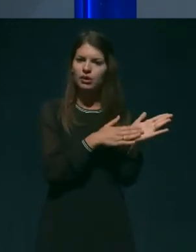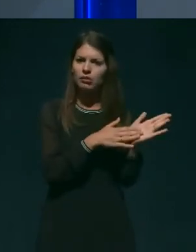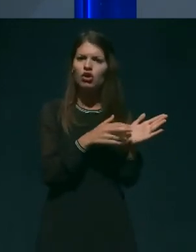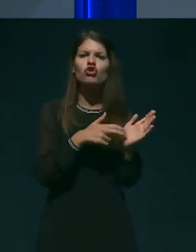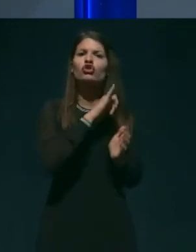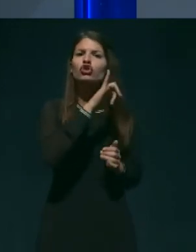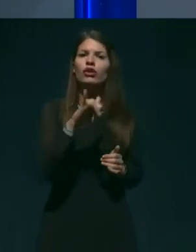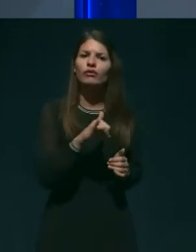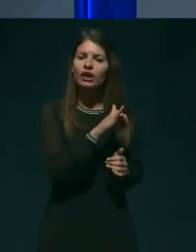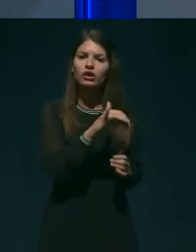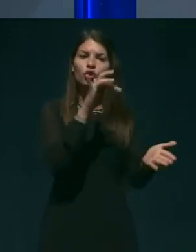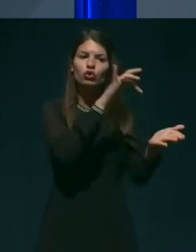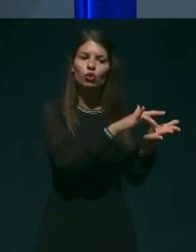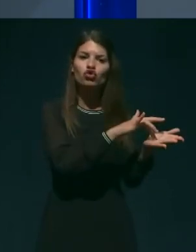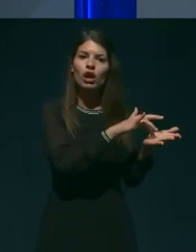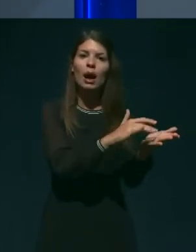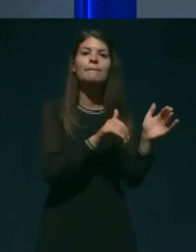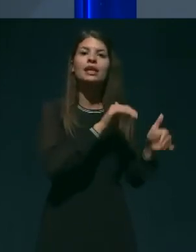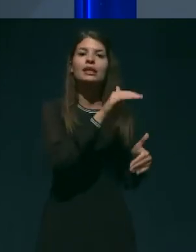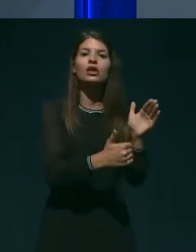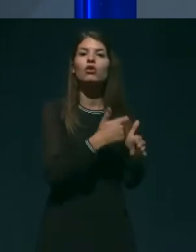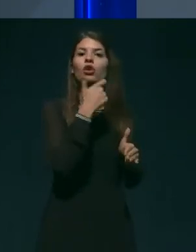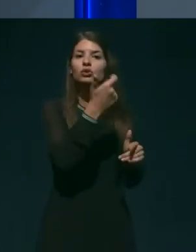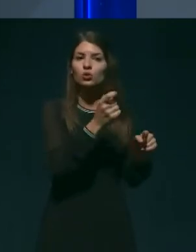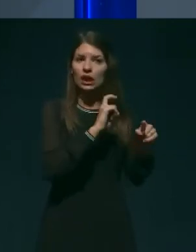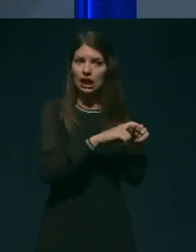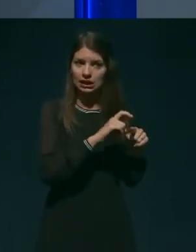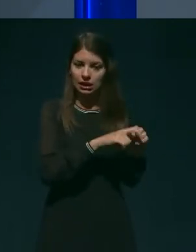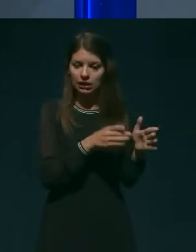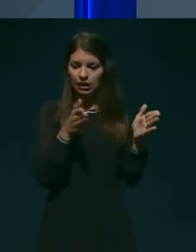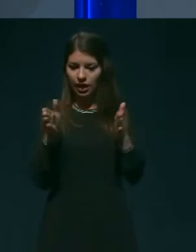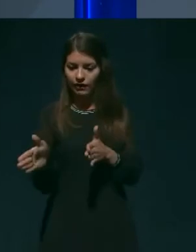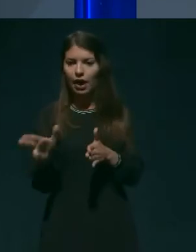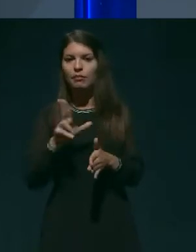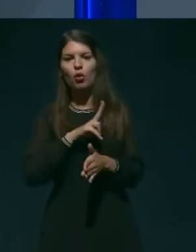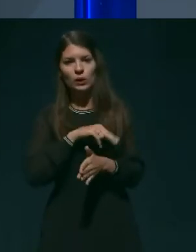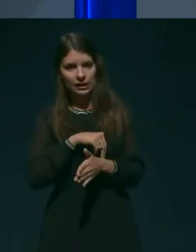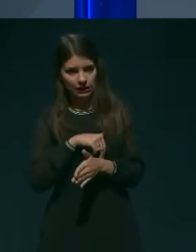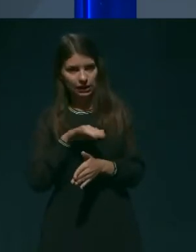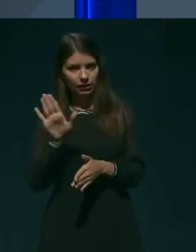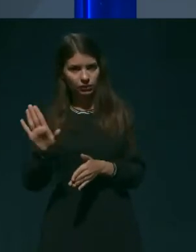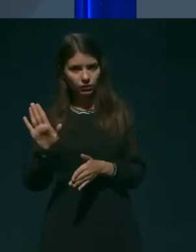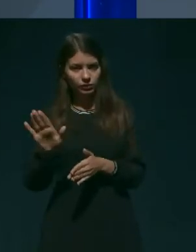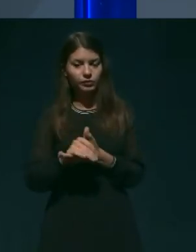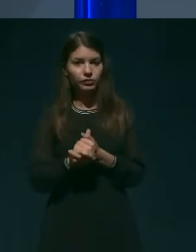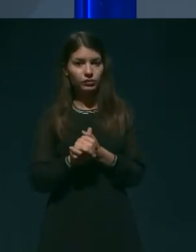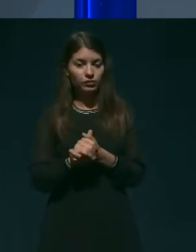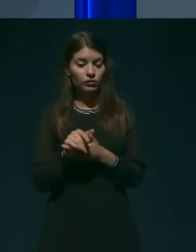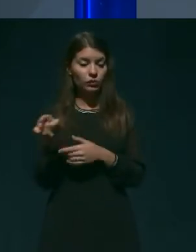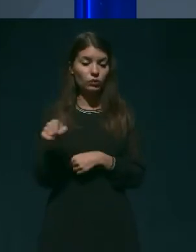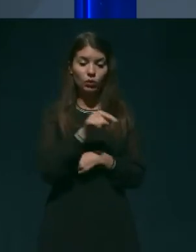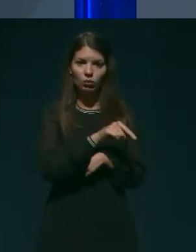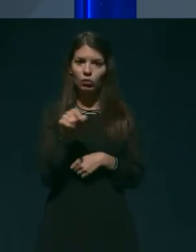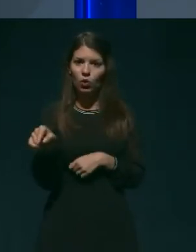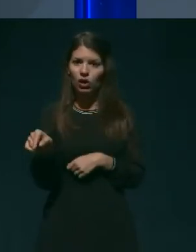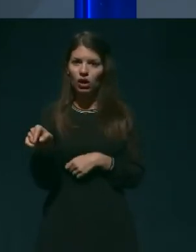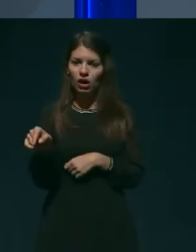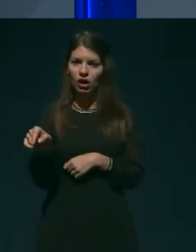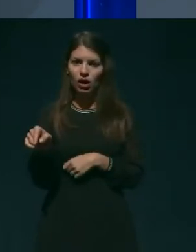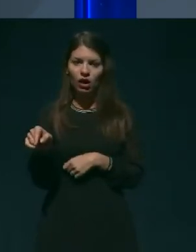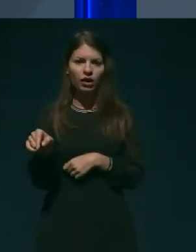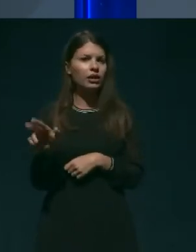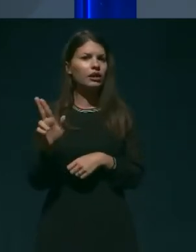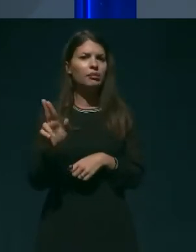infotočka na Ministrstvo za zurnje zadeve, tako tudi na policiji, kjer so seveda ljudje zažuriranimi